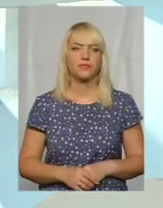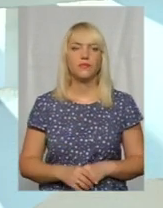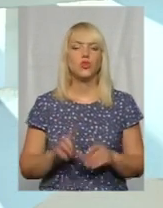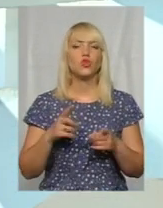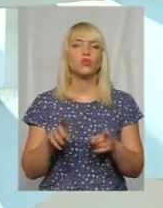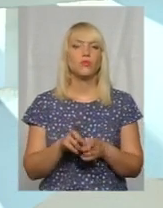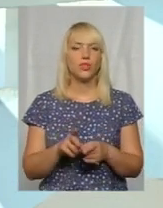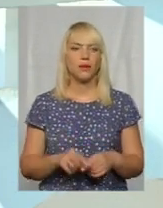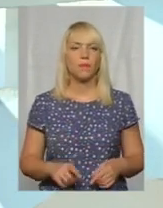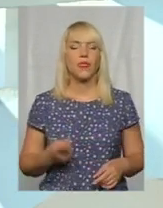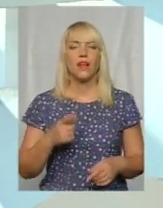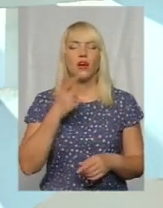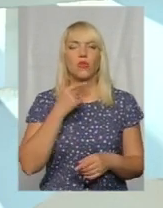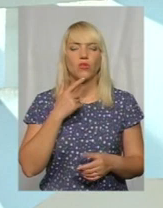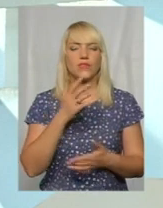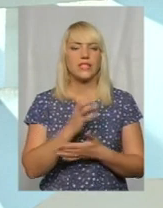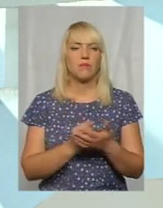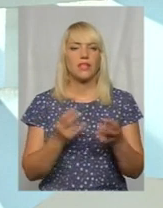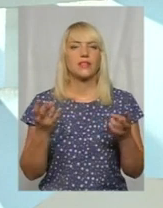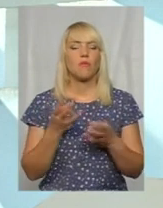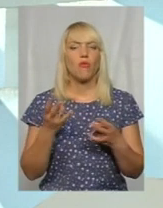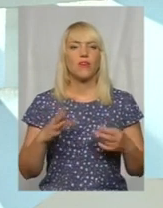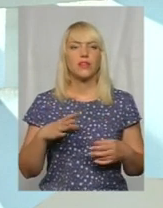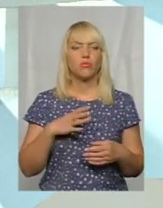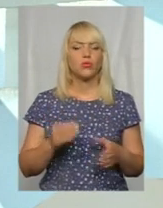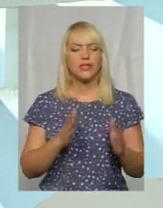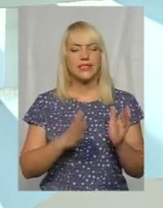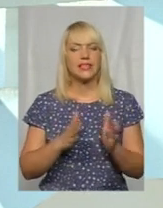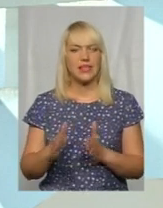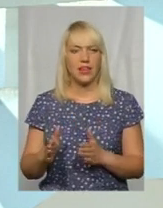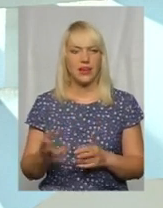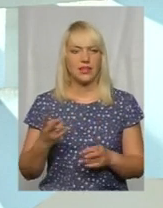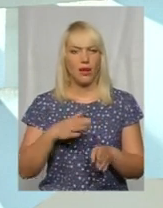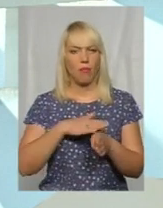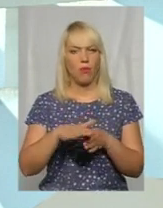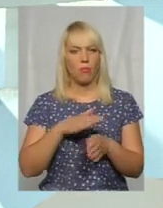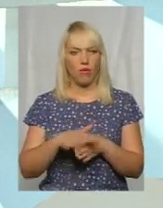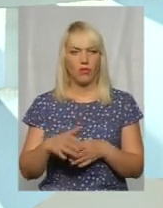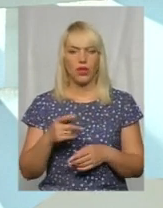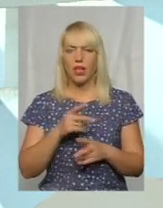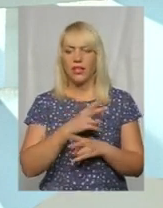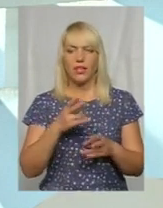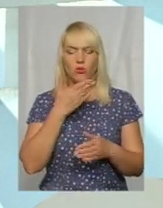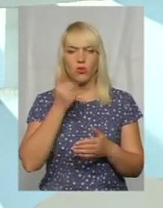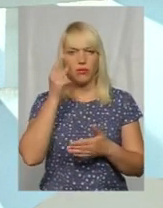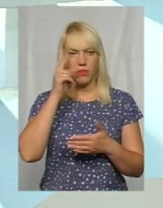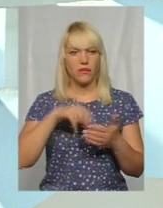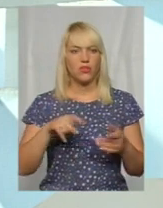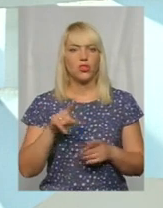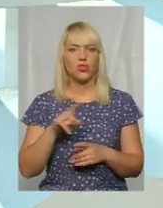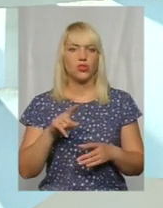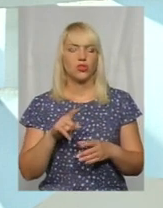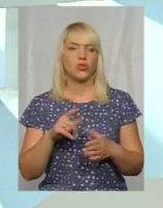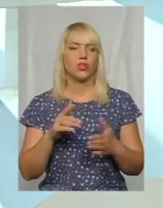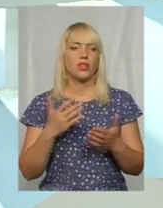Тому що кров, запаси крові, вони мають бути в сталі, їх треба поповнювати. Ми ніхто не впевнений сьогодні, що не станеться